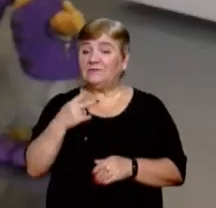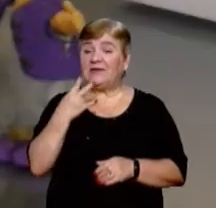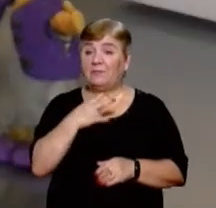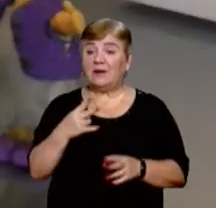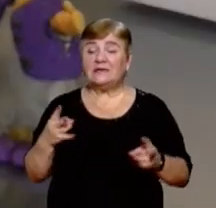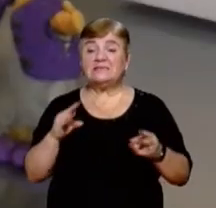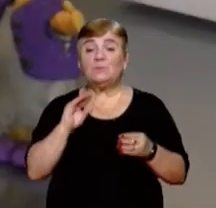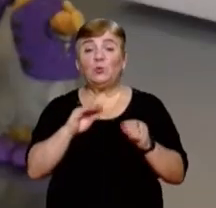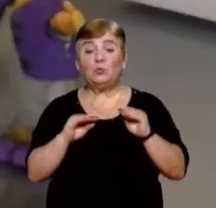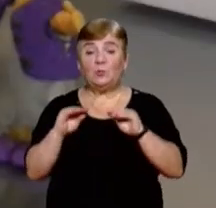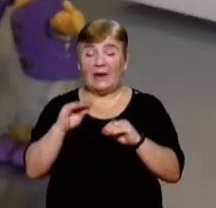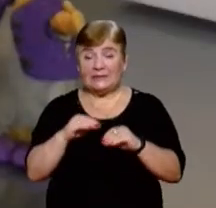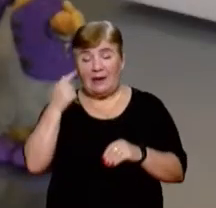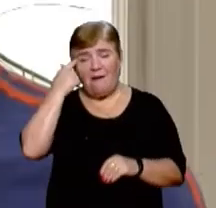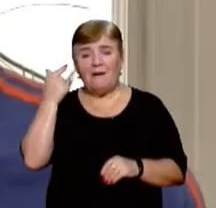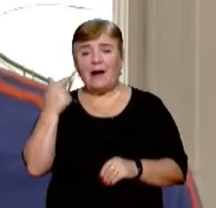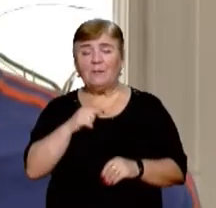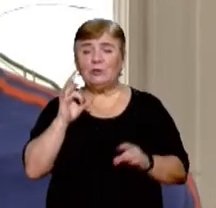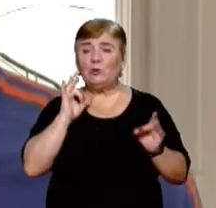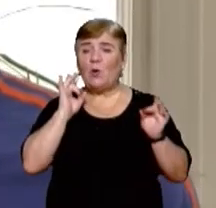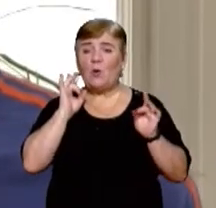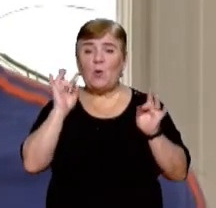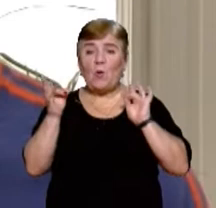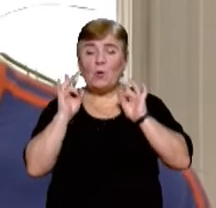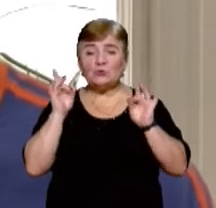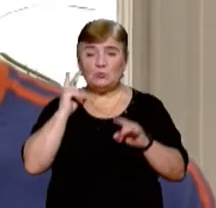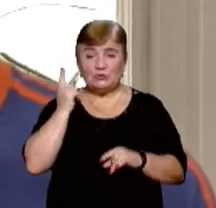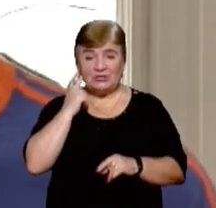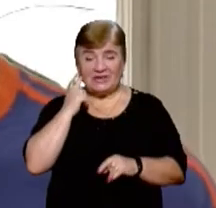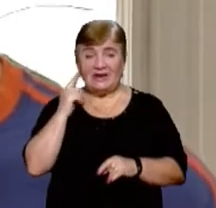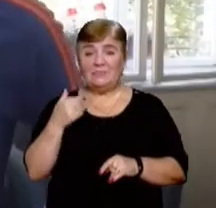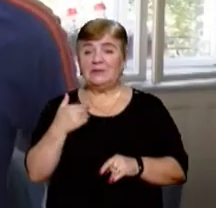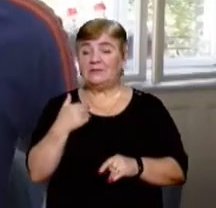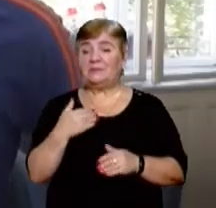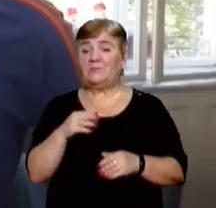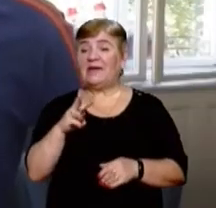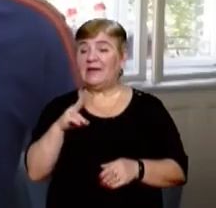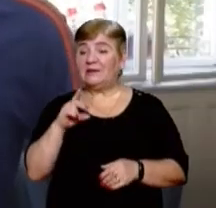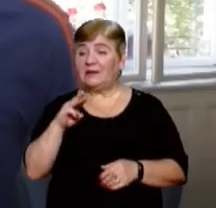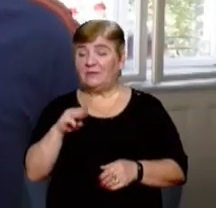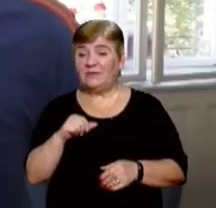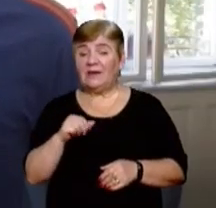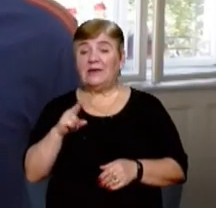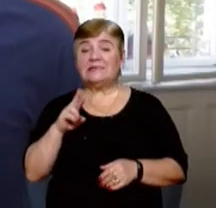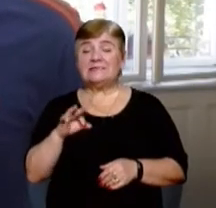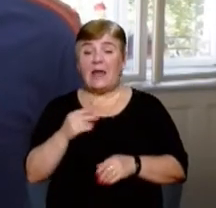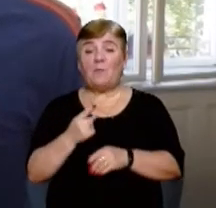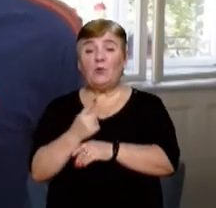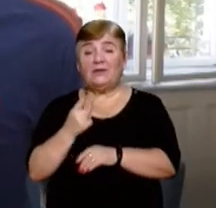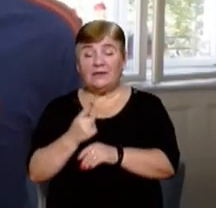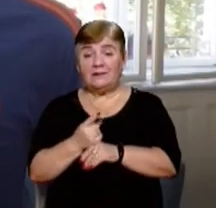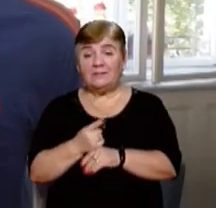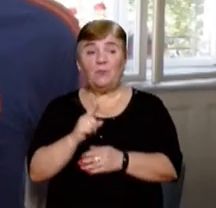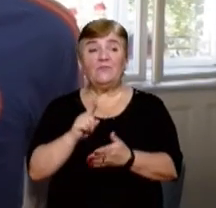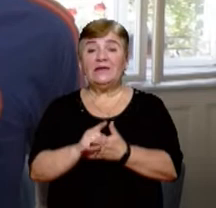змонтувати і грамотно озвучити. Сценарій мультфільму пише Сергій Микита. Мультик, має бути мультик просвітницький,